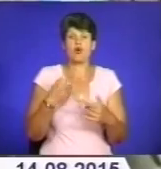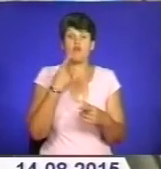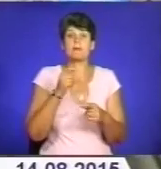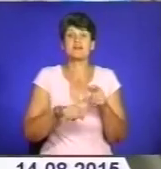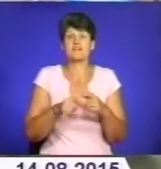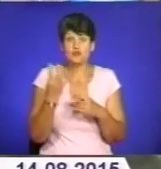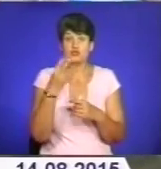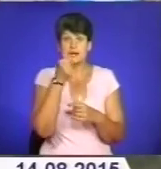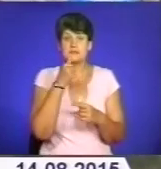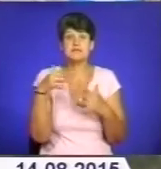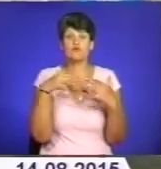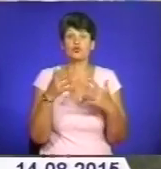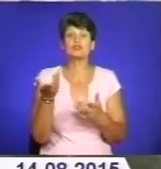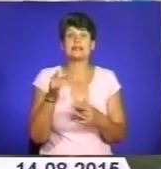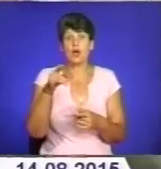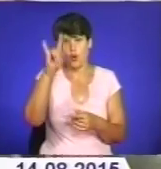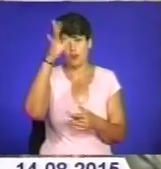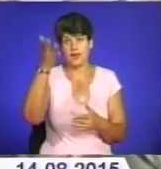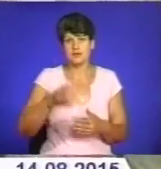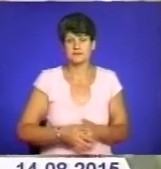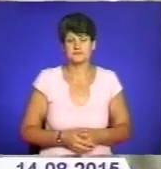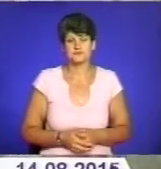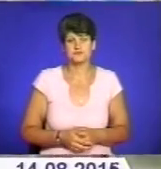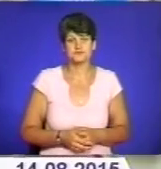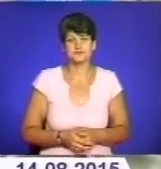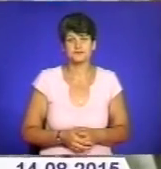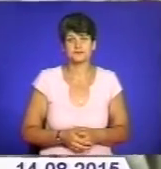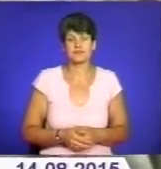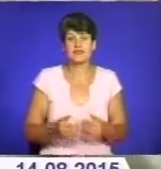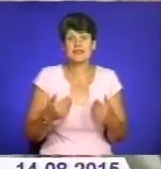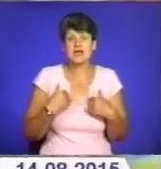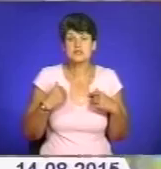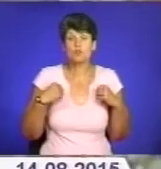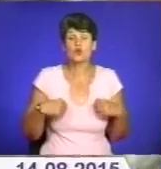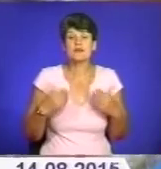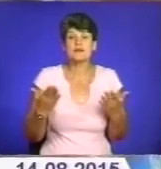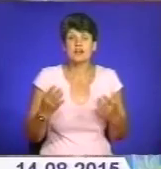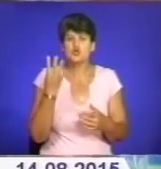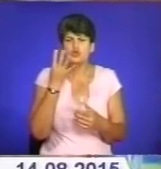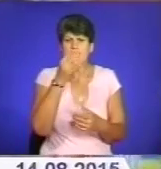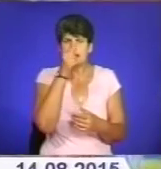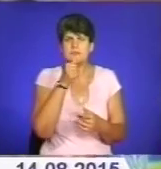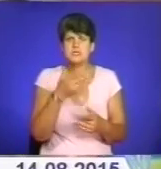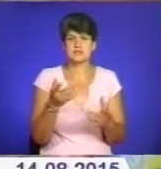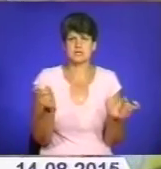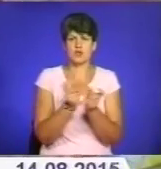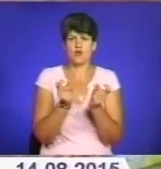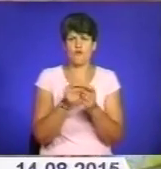Ви чотири місяці воюю, і ви мені